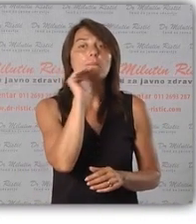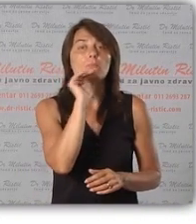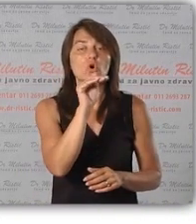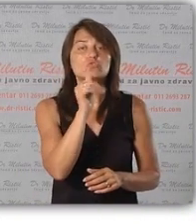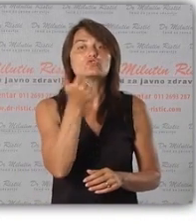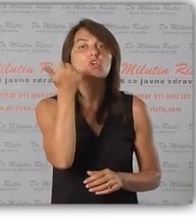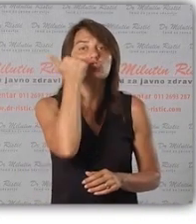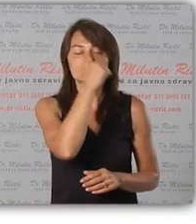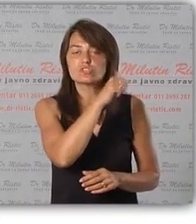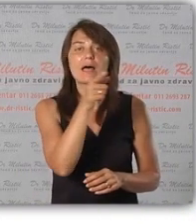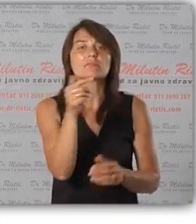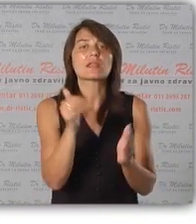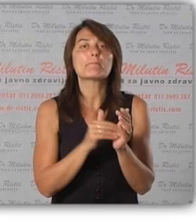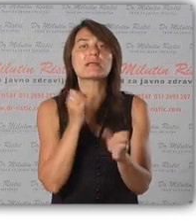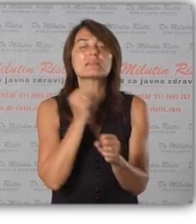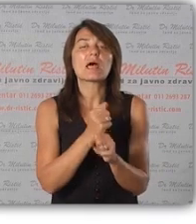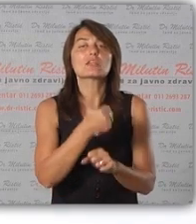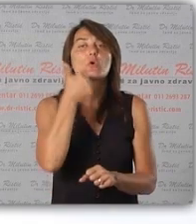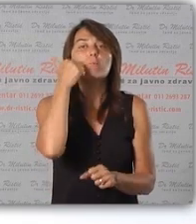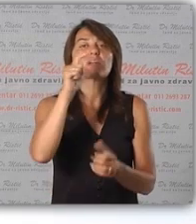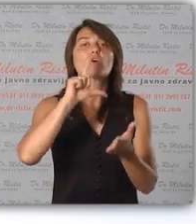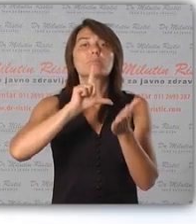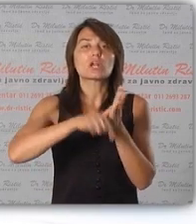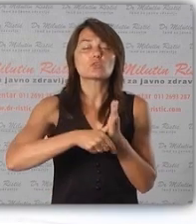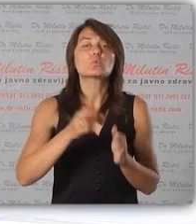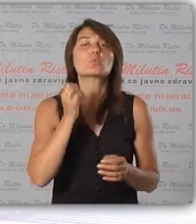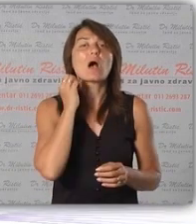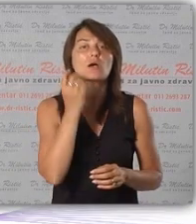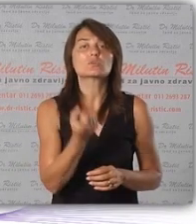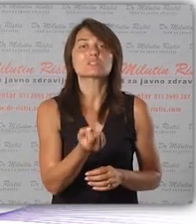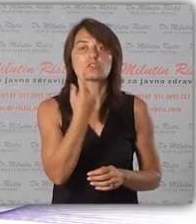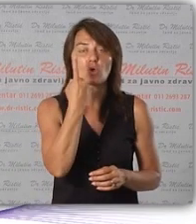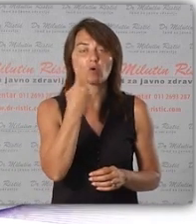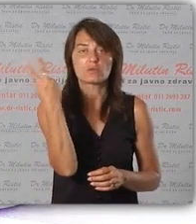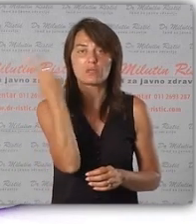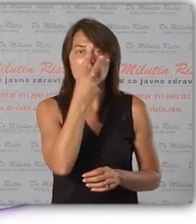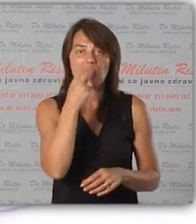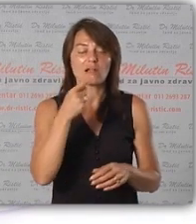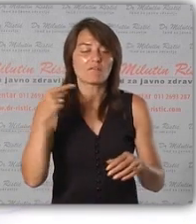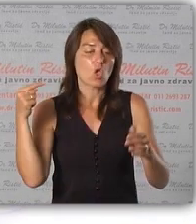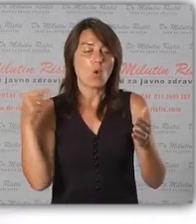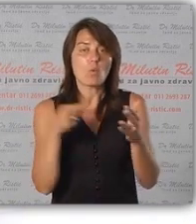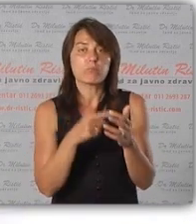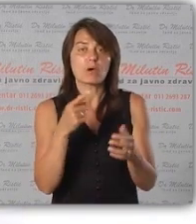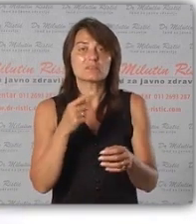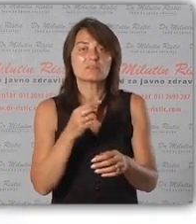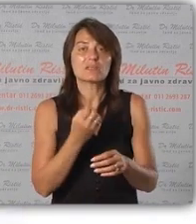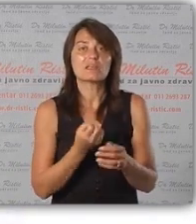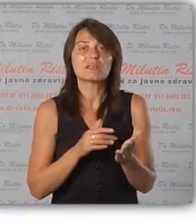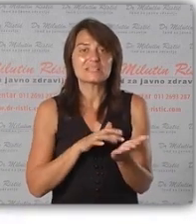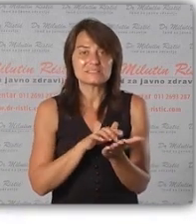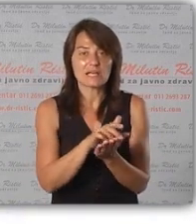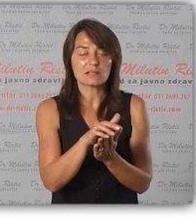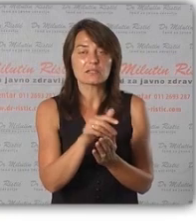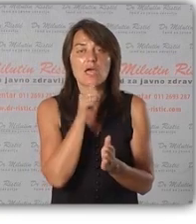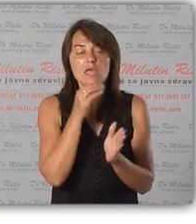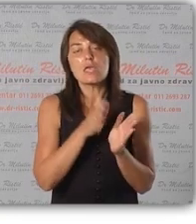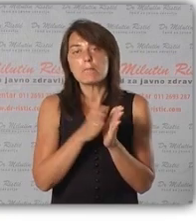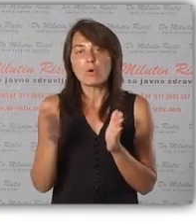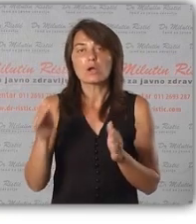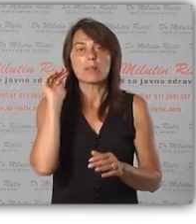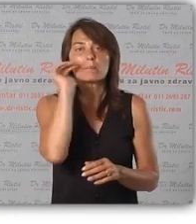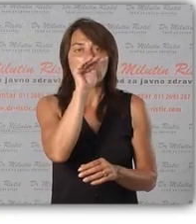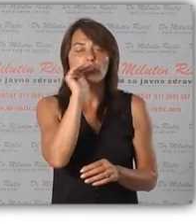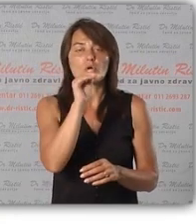da im preporuči šta im je činiti u prvom trenutku, ako im se dogodi, naravno, ubod insekta i pored,